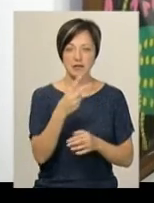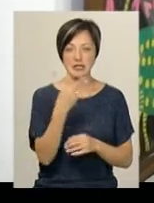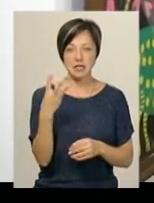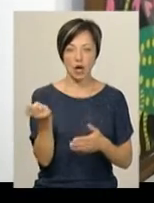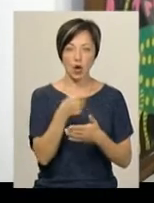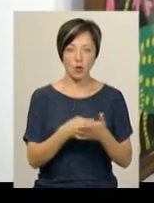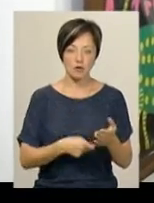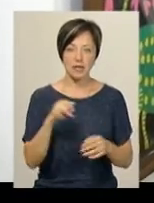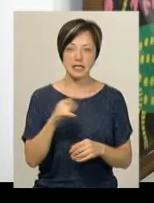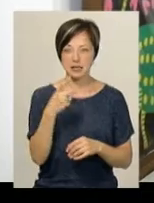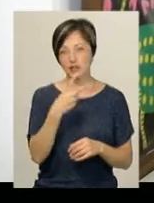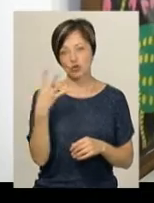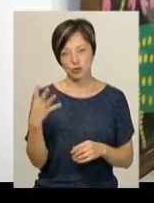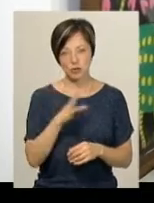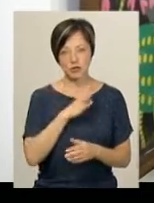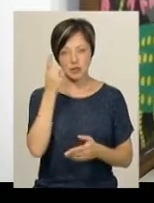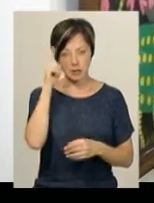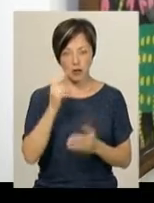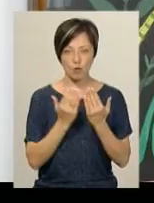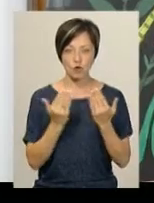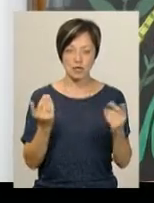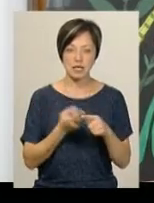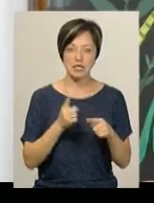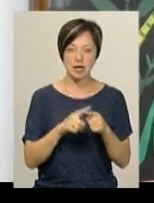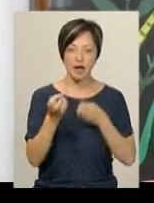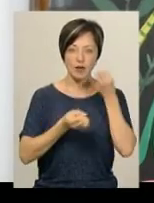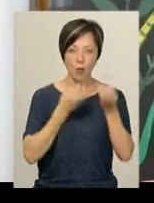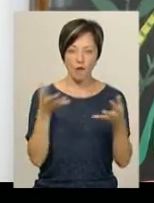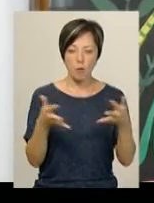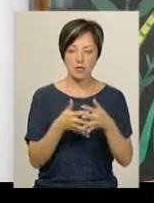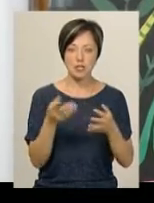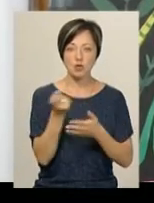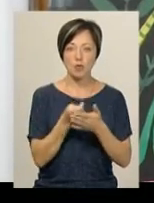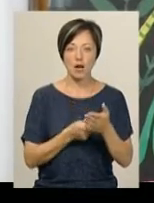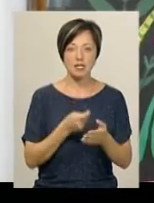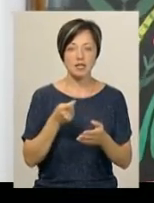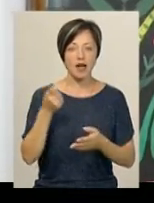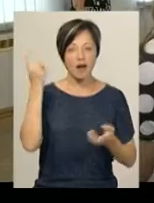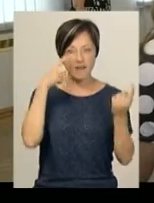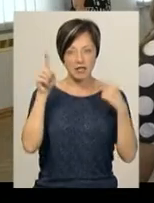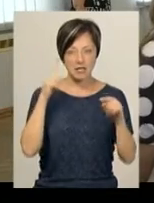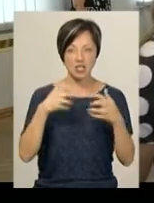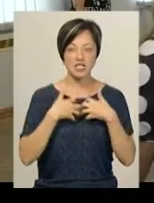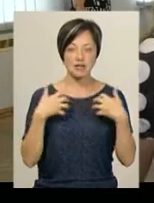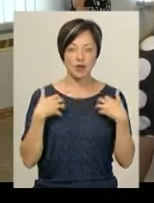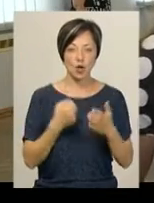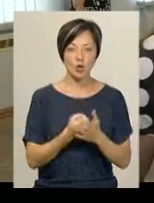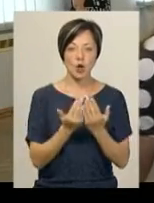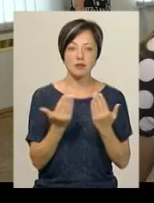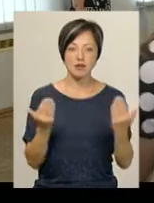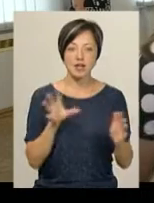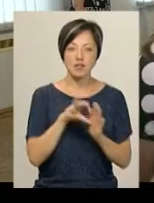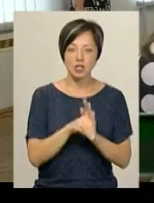розписи із 24-х, якими володіє музей. Це квіткові композиції та зображення фантастичних звірів. До експозиції